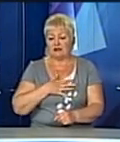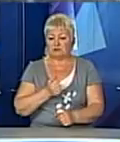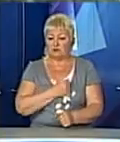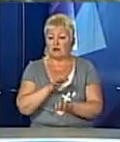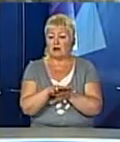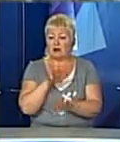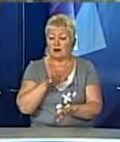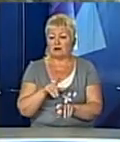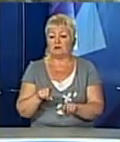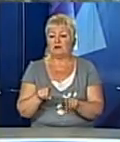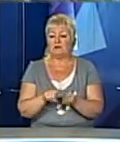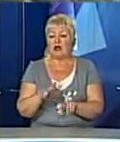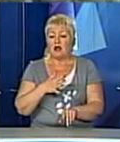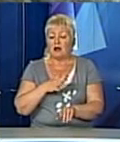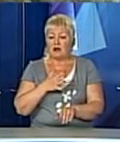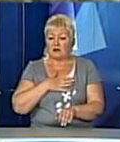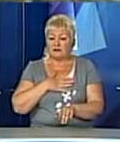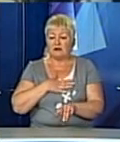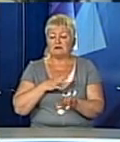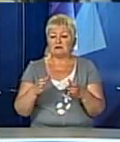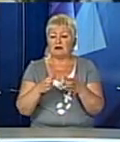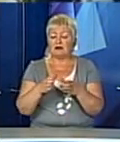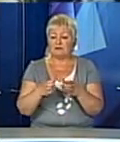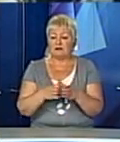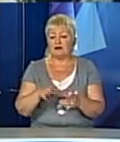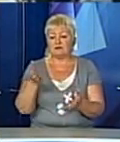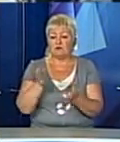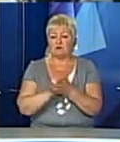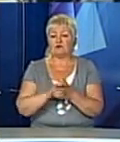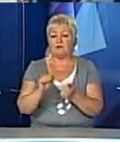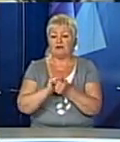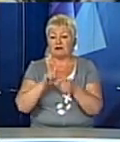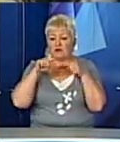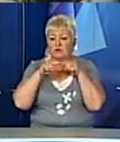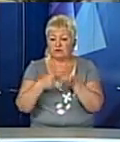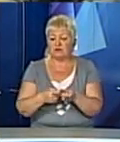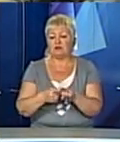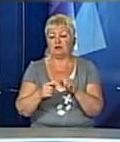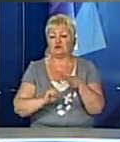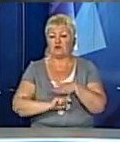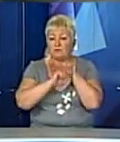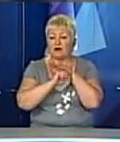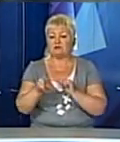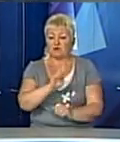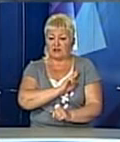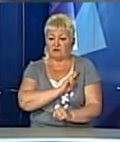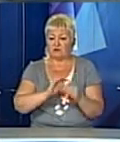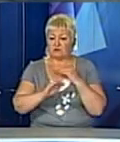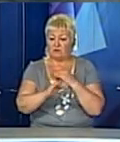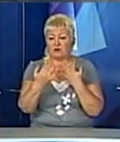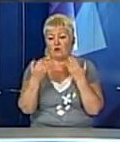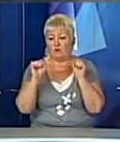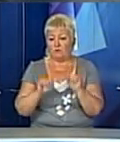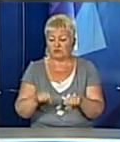Під час візиту канадська делегація ознайомилась з матеріально-технічною базою Яврівського полігону та його можливостями.